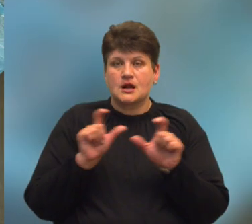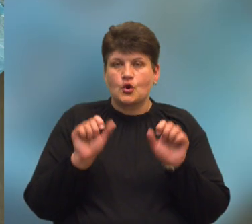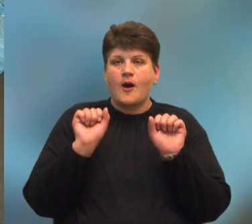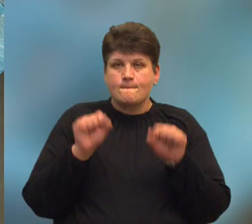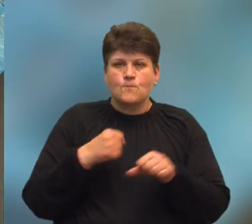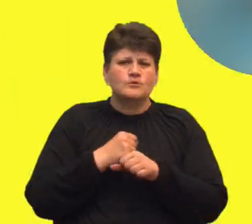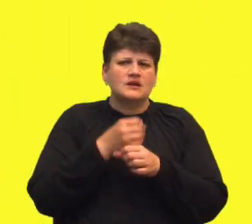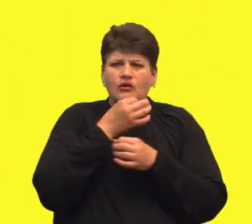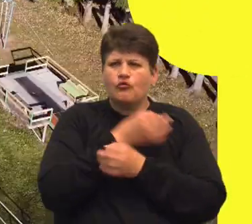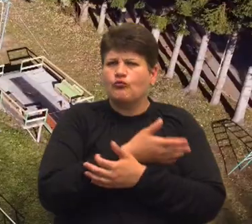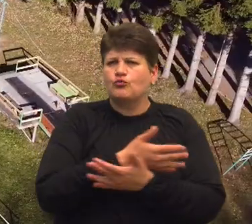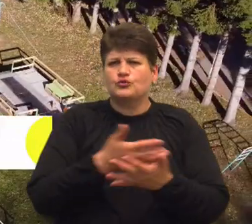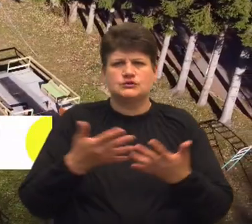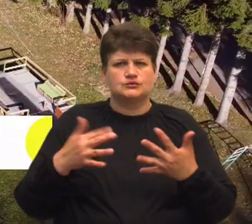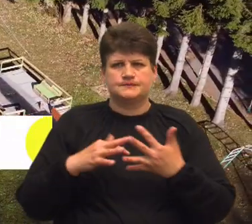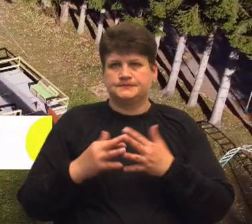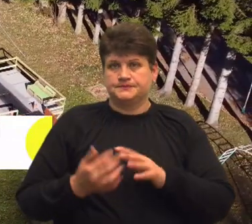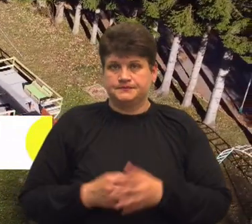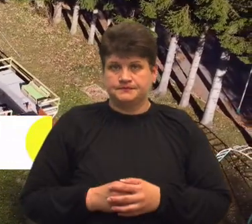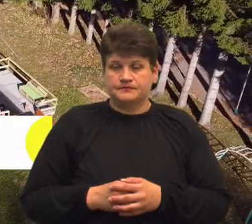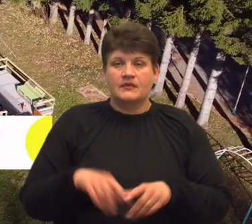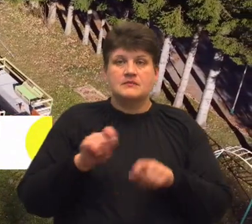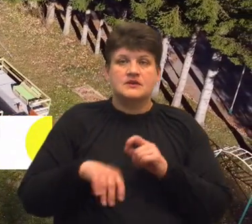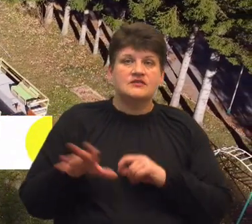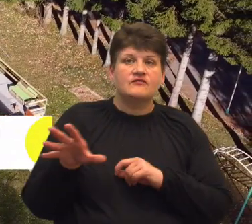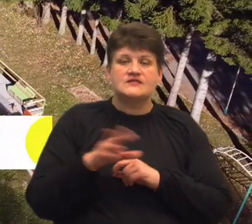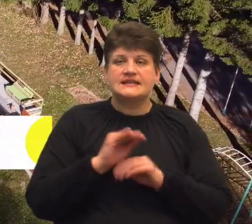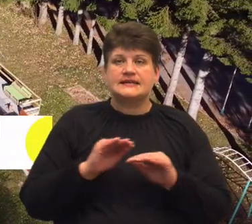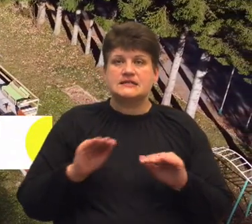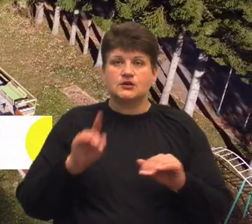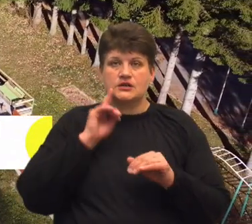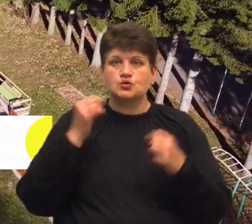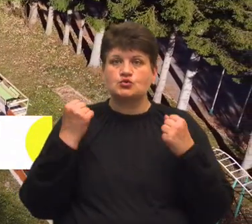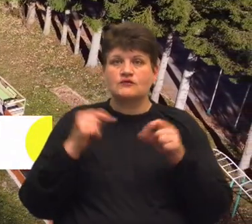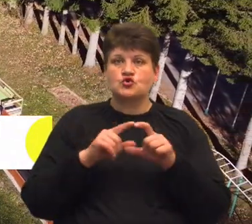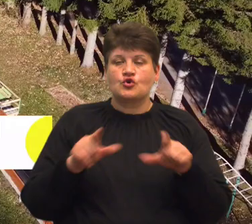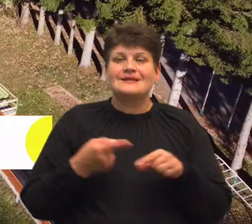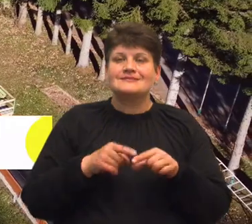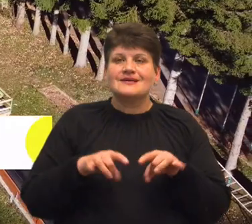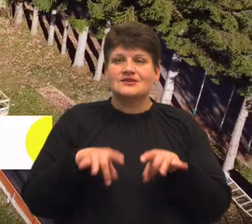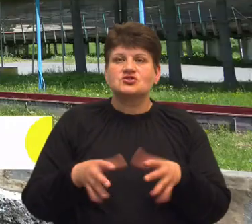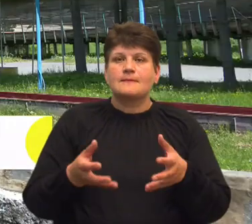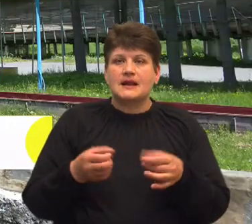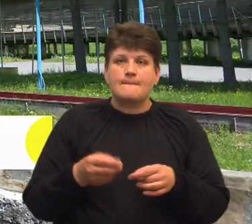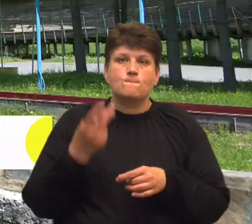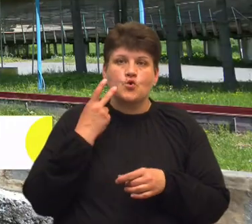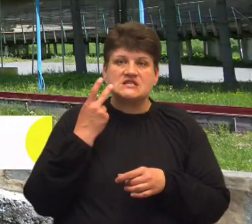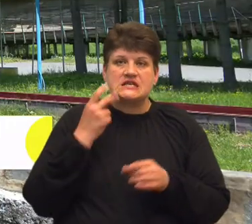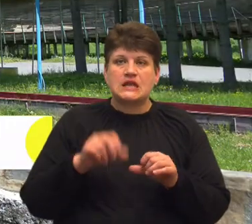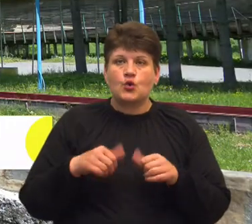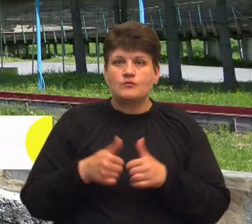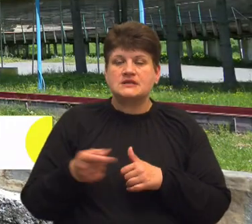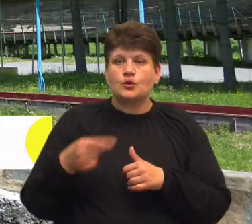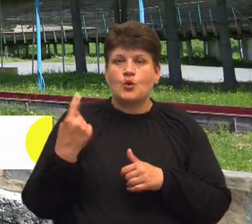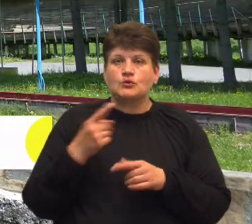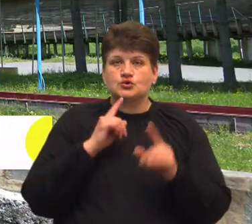населеному пункті. Перевірити усі дитячо-юнацькі спортивні школи. Таке рішення прийняла постійна комісія Тернопільської облради з